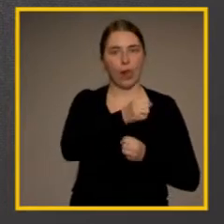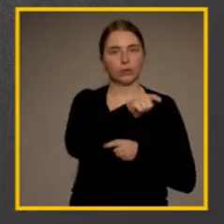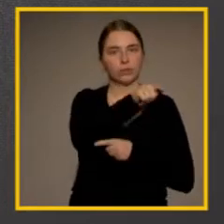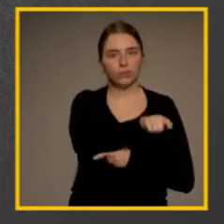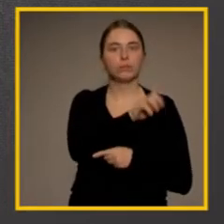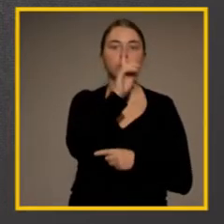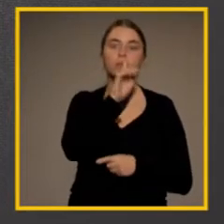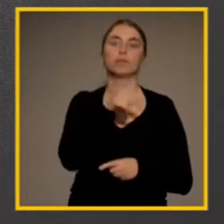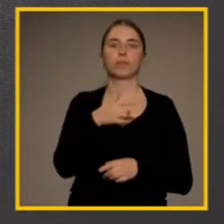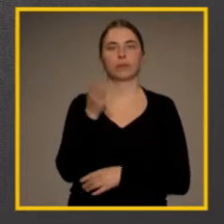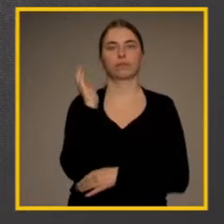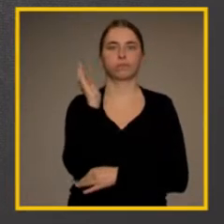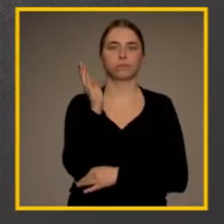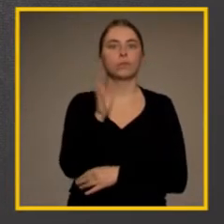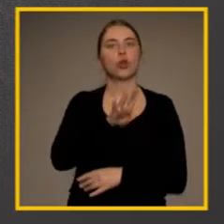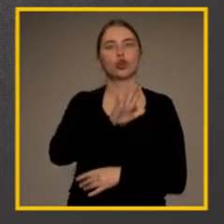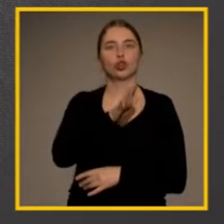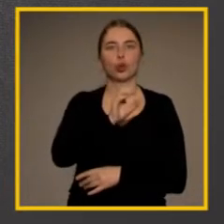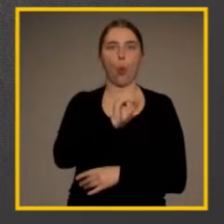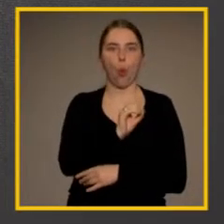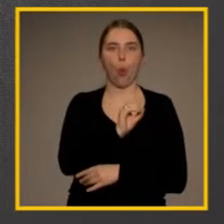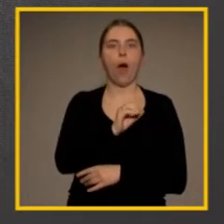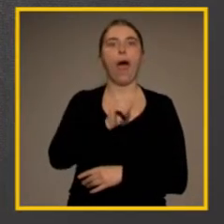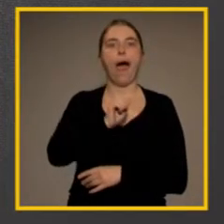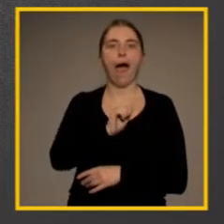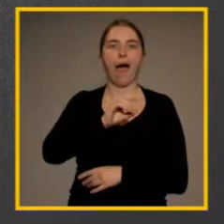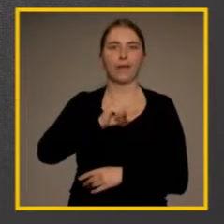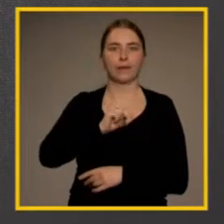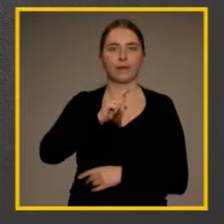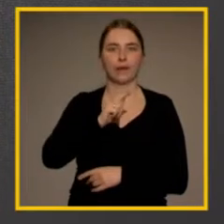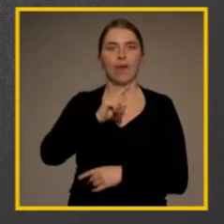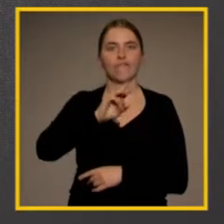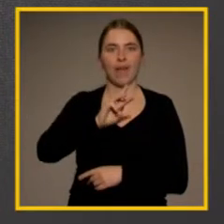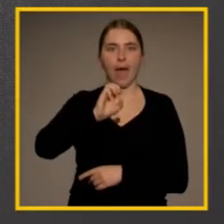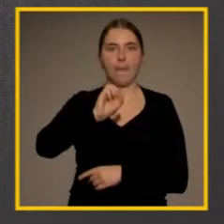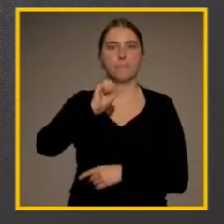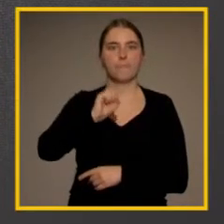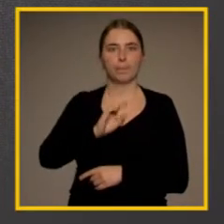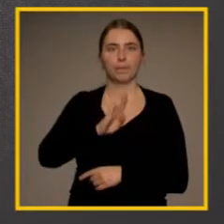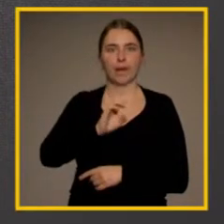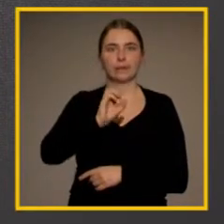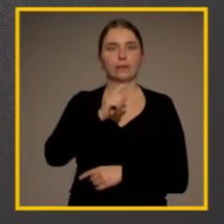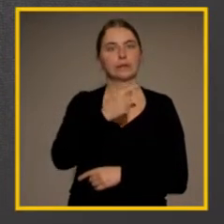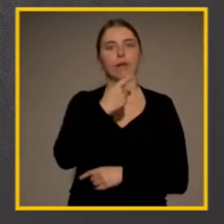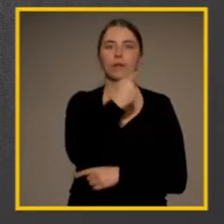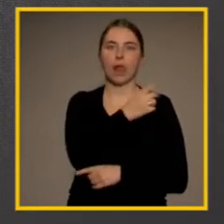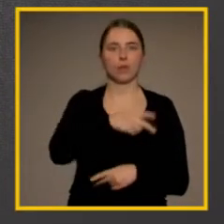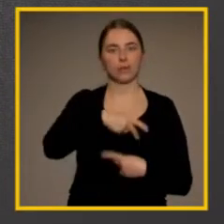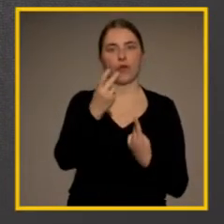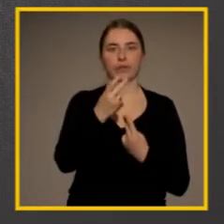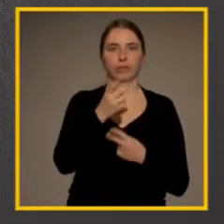begrüßte die Gäste mit einer sehr gut verständlichen Ansprache. Viele, die